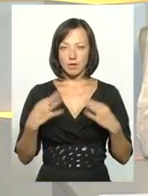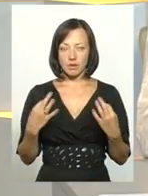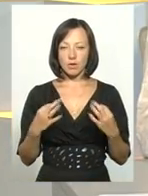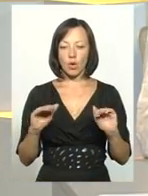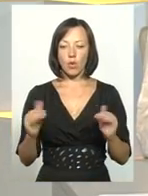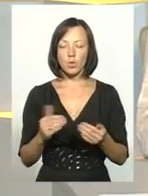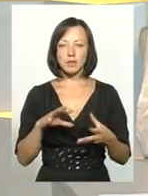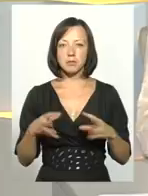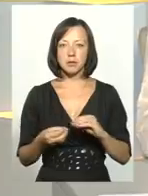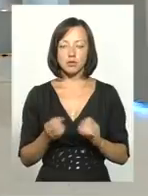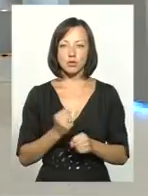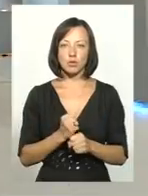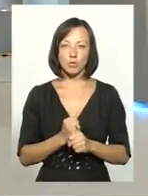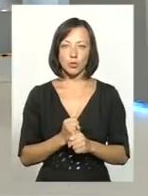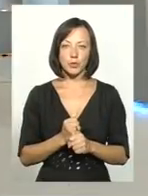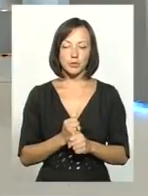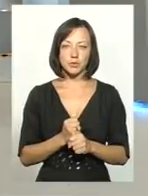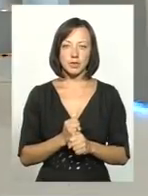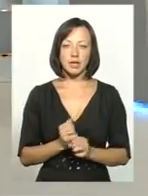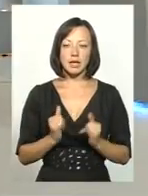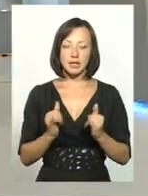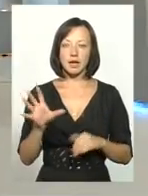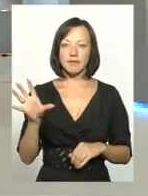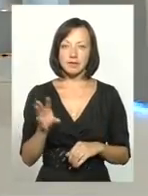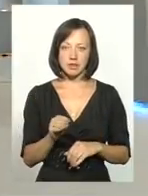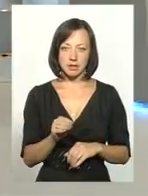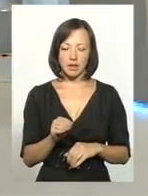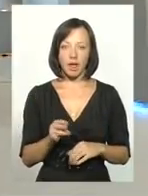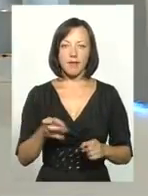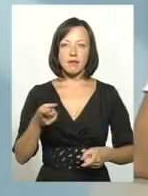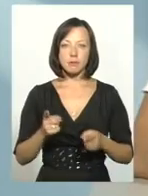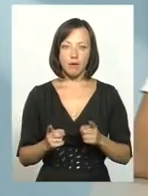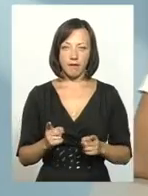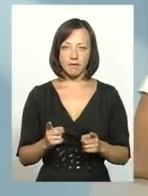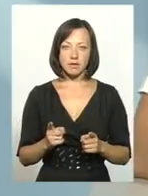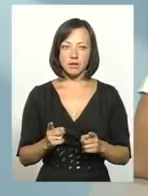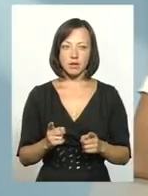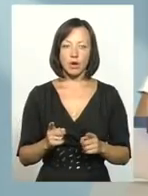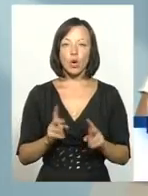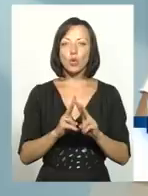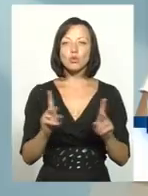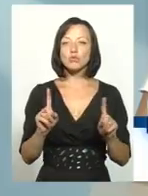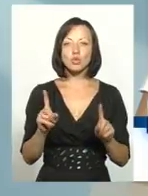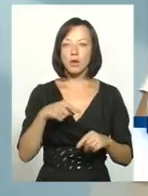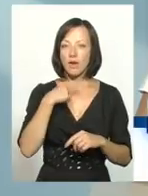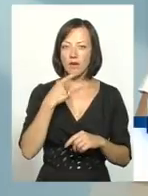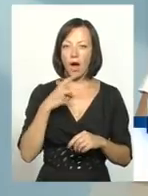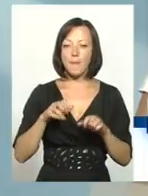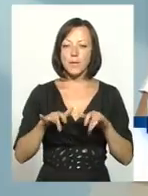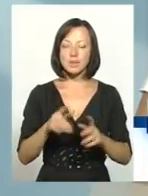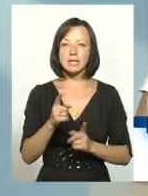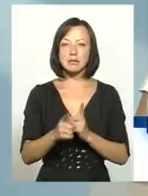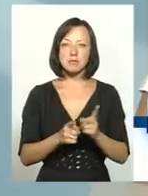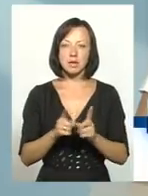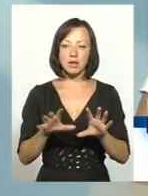короткий підсумок все ж таки зроблю для всіх. Насправді, вто би що не казав, але процес змін